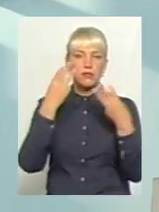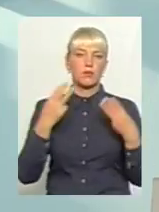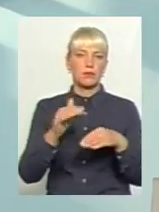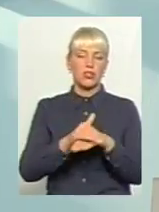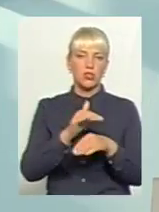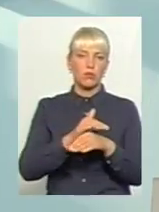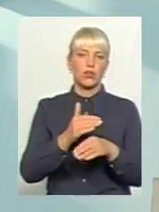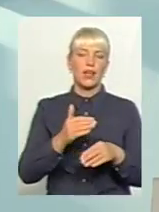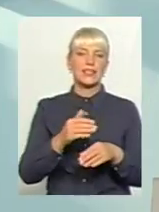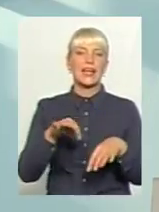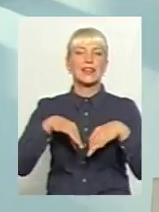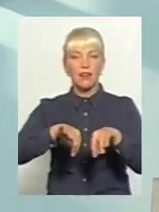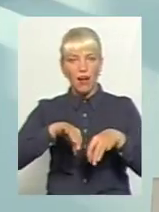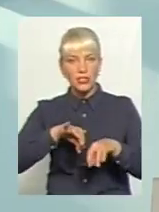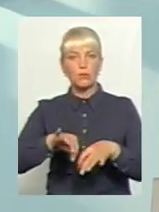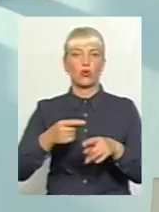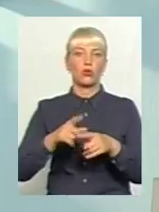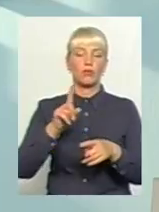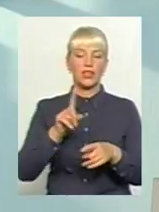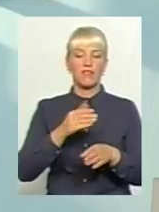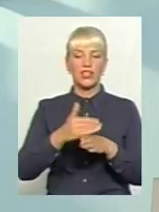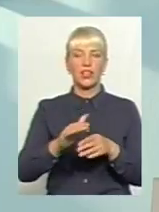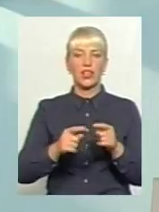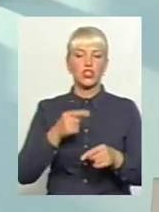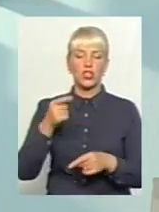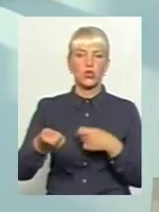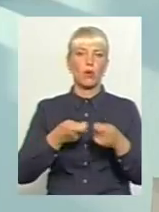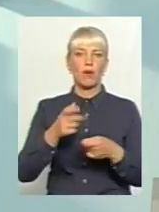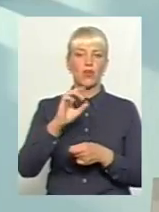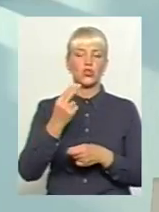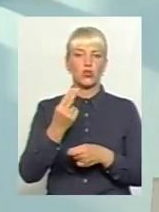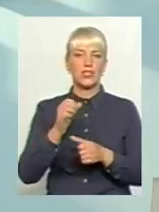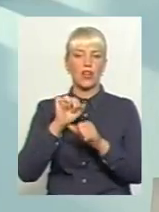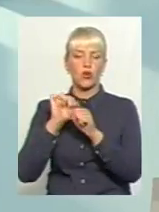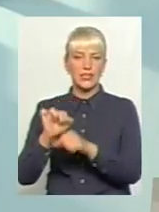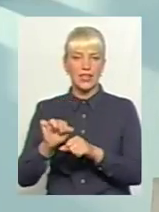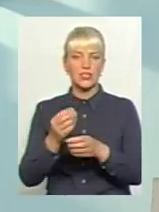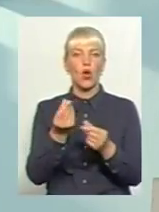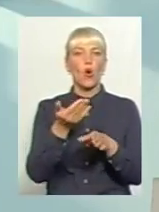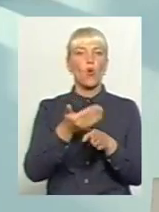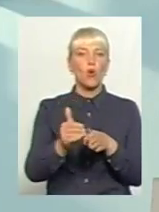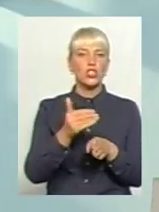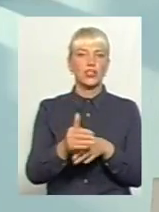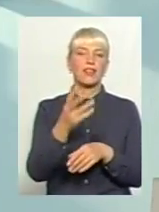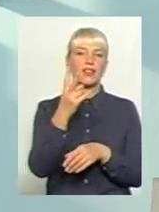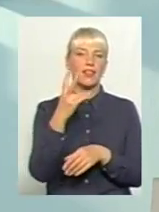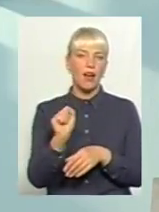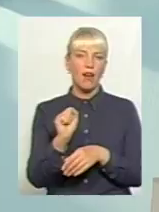виділялися через наше управління соціального захисту кошти на проїзд.